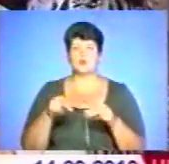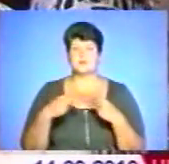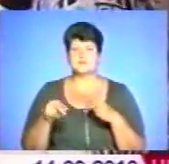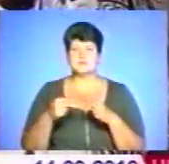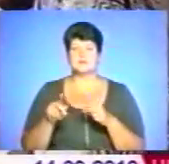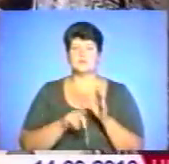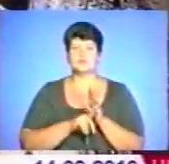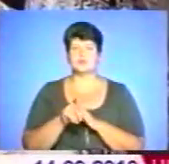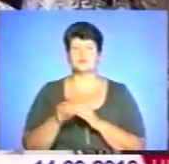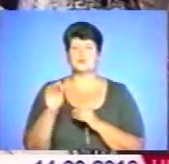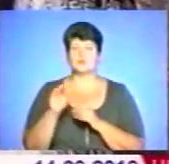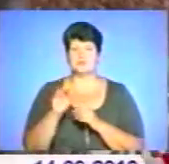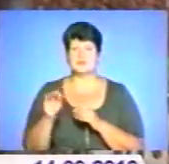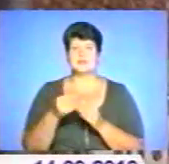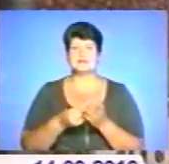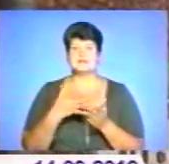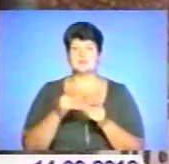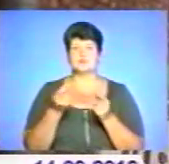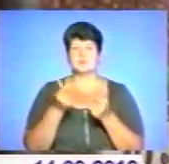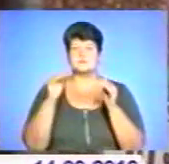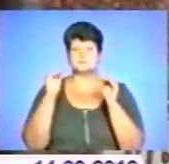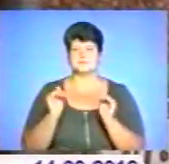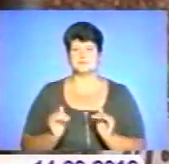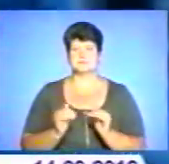крупи і цукор з нового врожаю, ціни знизяться.